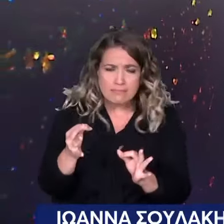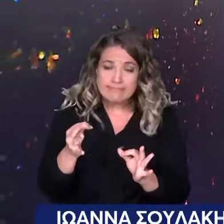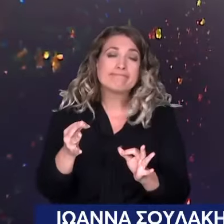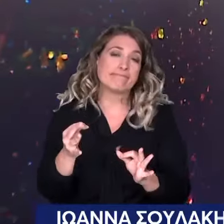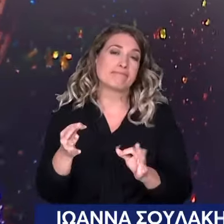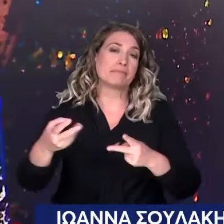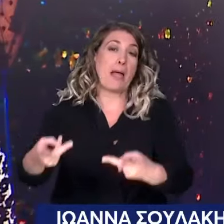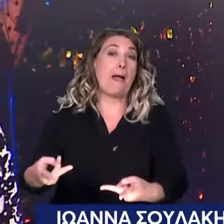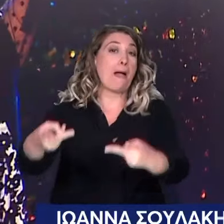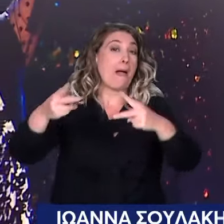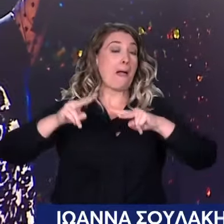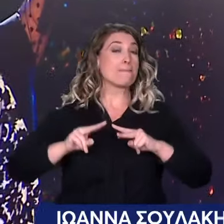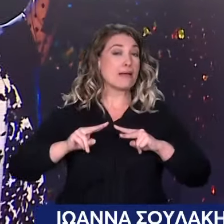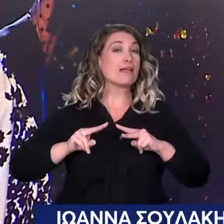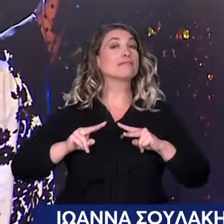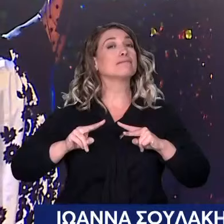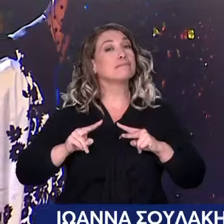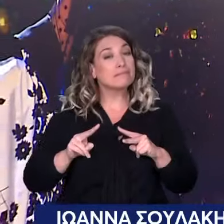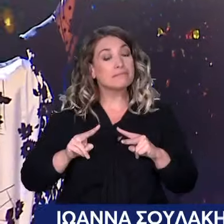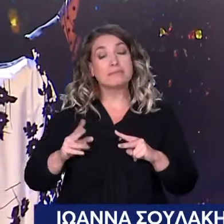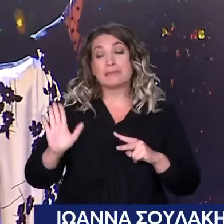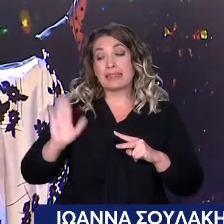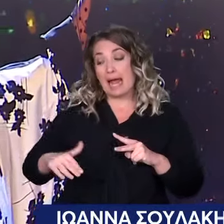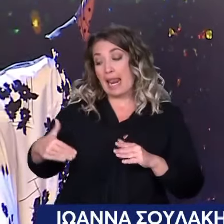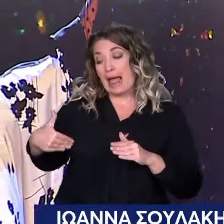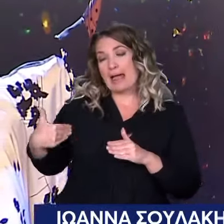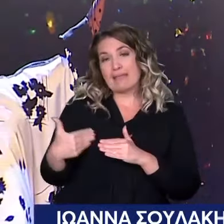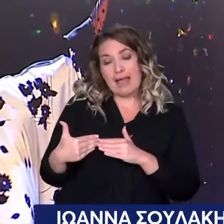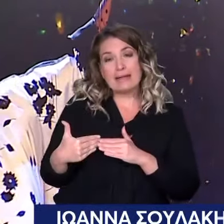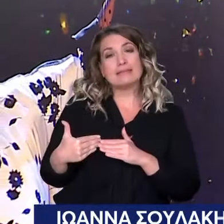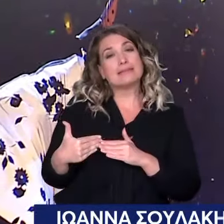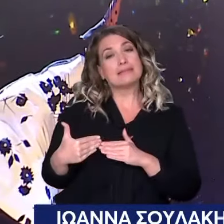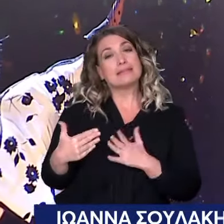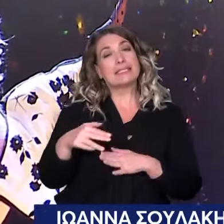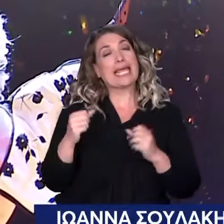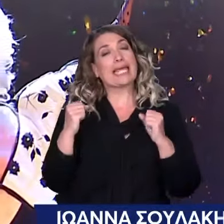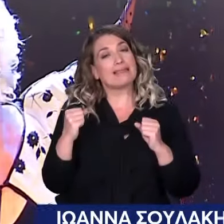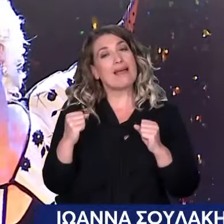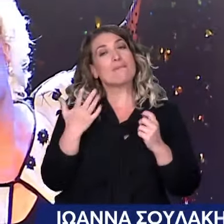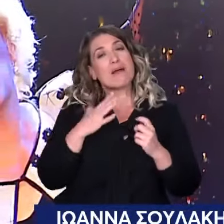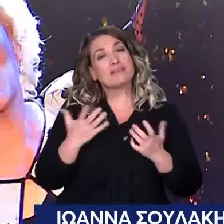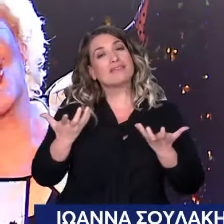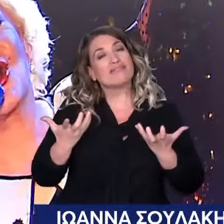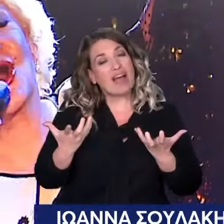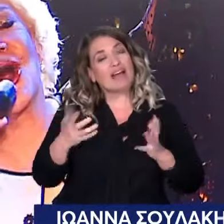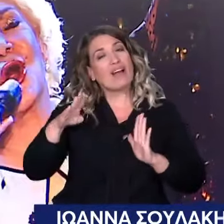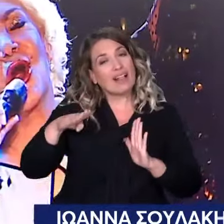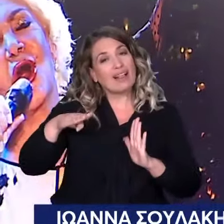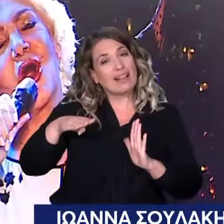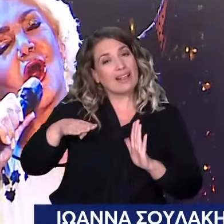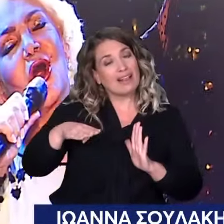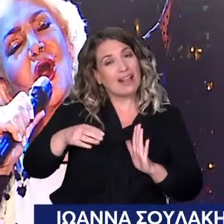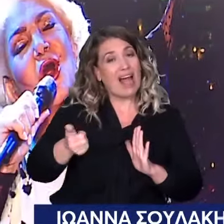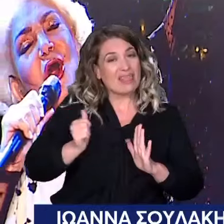μάθαμε, ότι είναι όλο το τελευταίο διάστημα η κατάστασή της αρκετά βαριά. Από χθες και λίγο